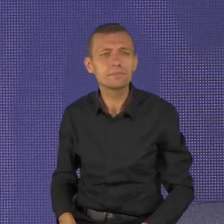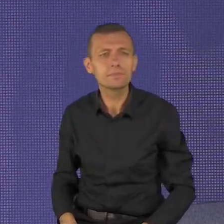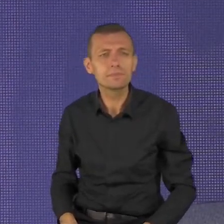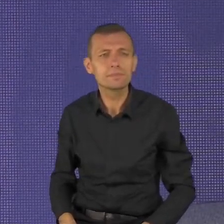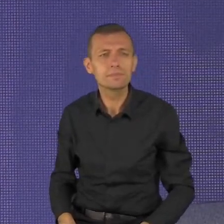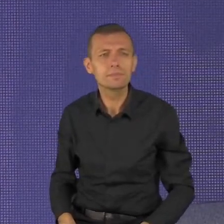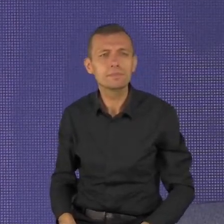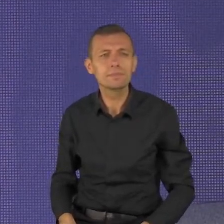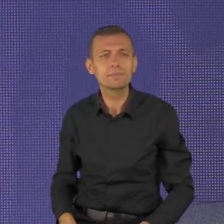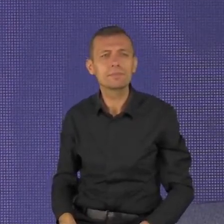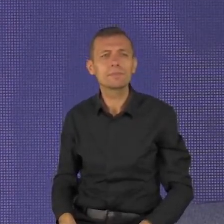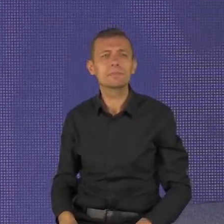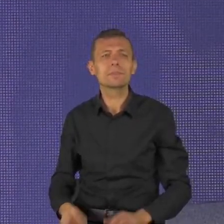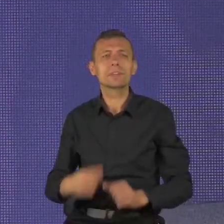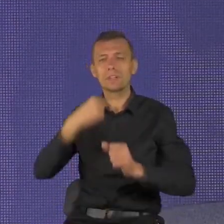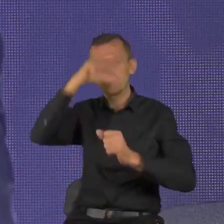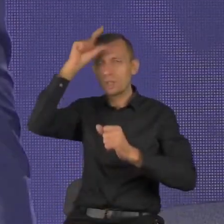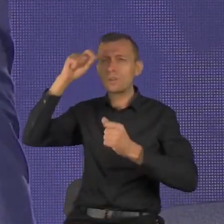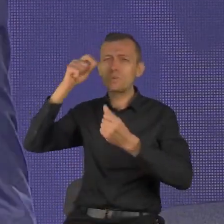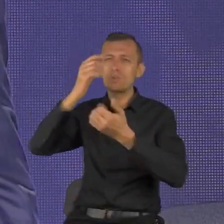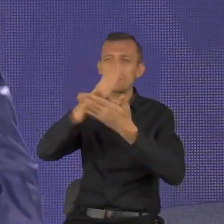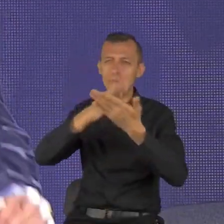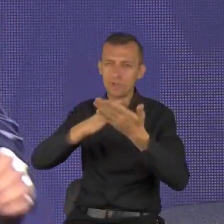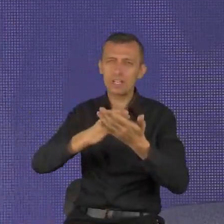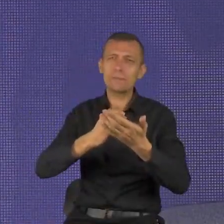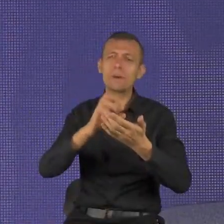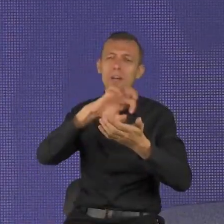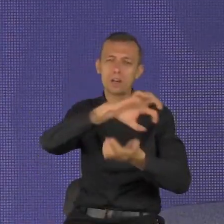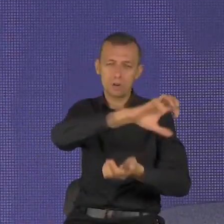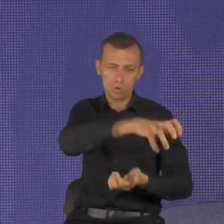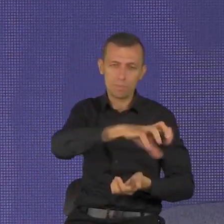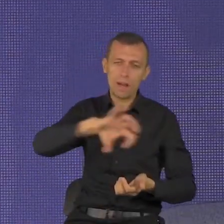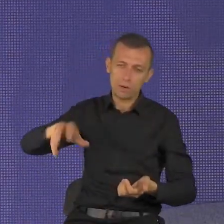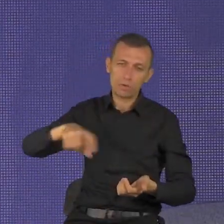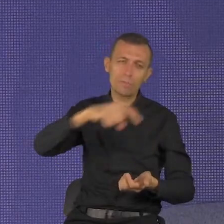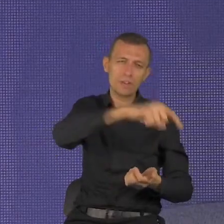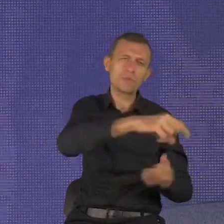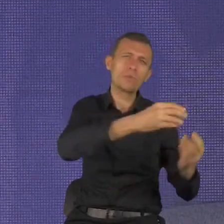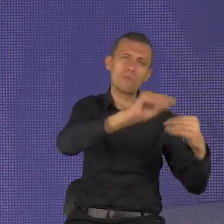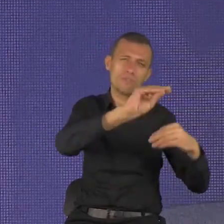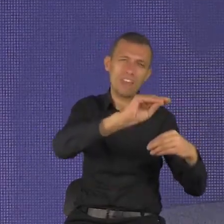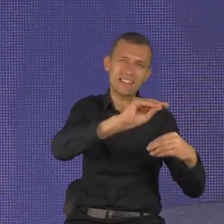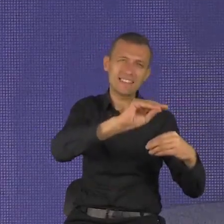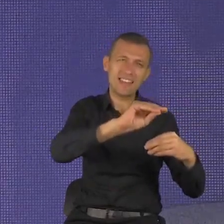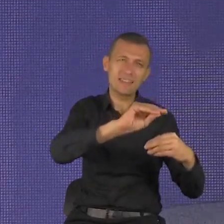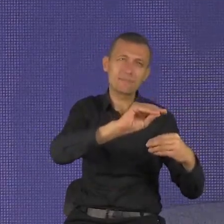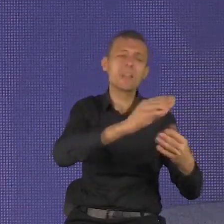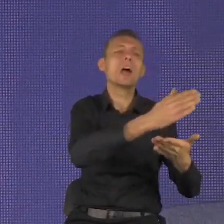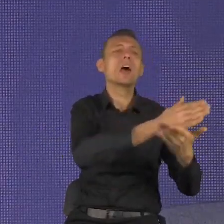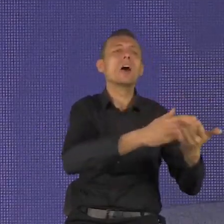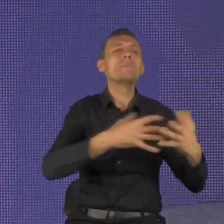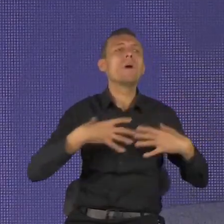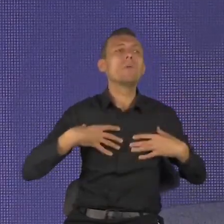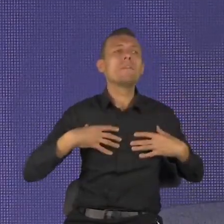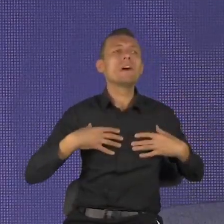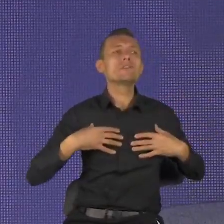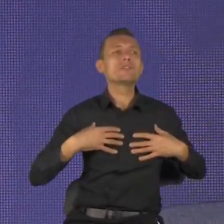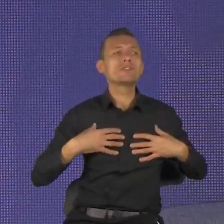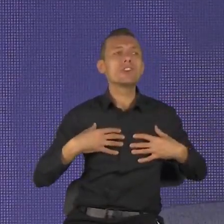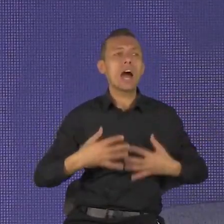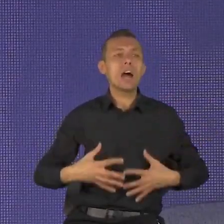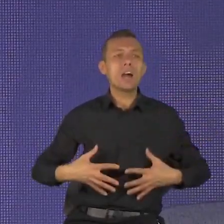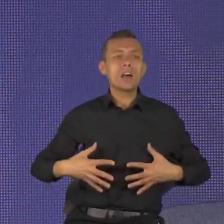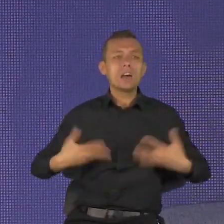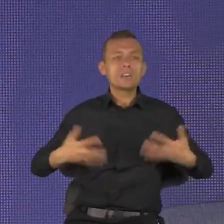ludzi żyje życiem, które składa się z dwóch etapów. W pierwszej połowie swojego życia poświęcają oni swoje zdrowie, by zdobyć